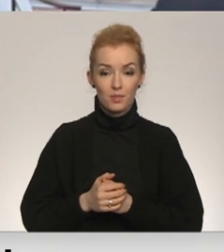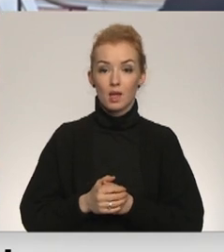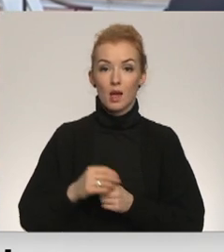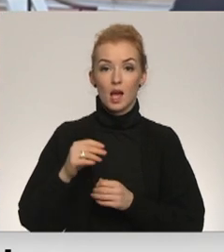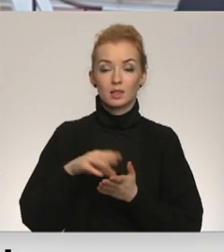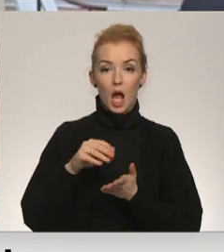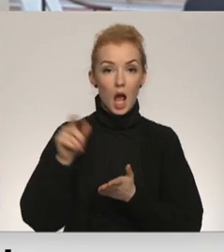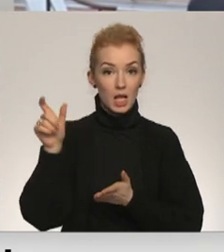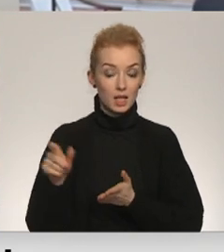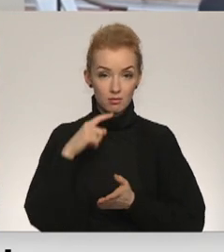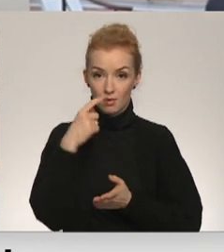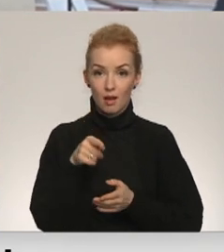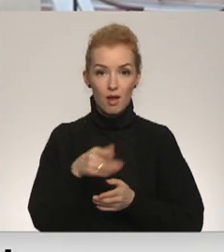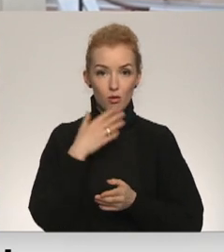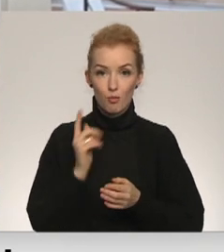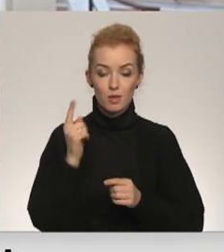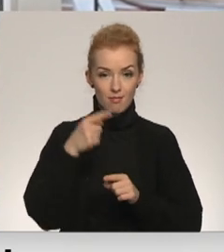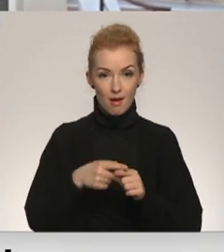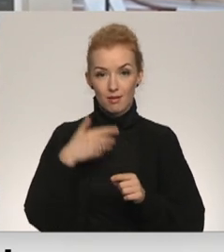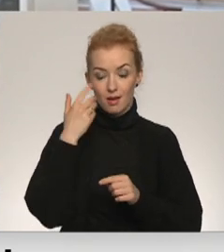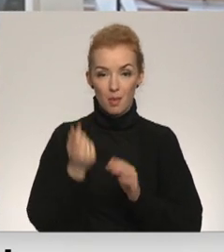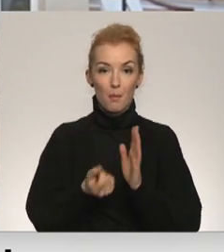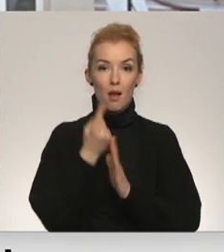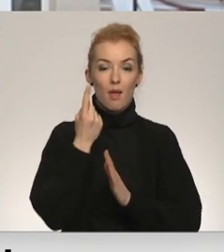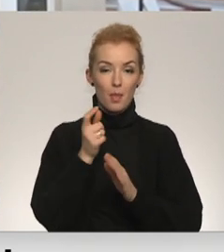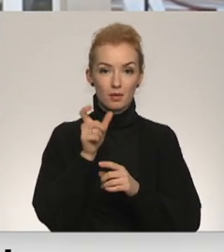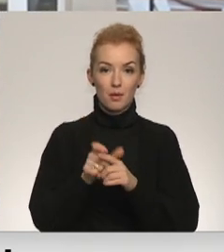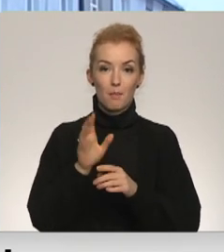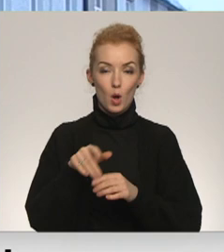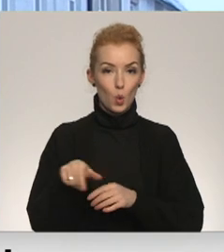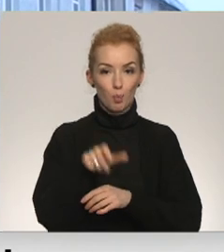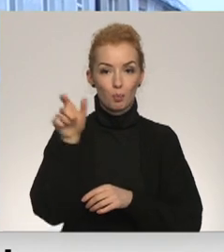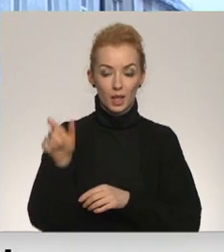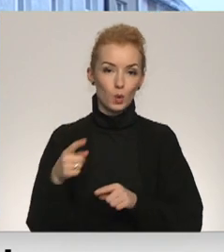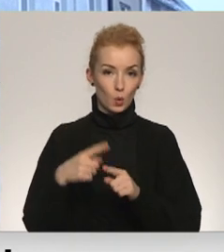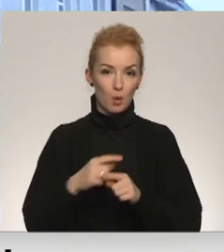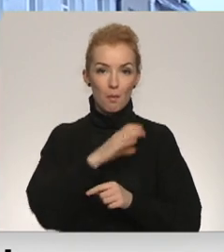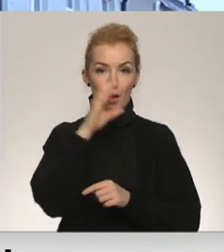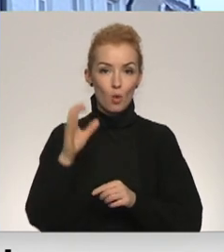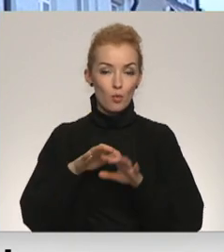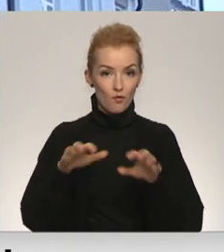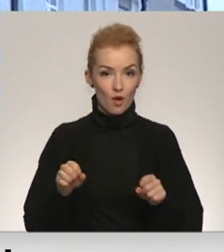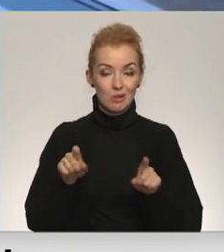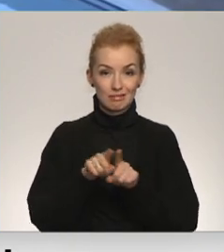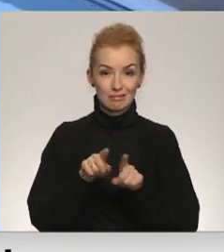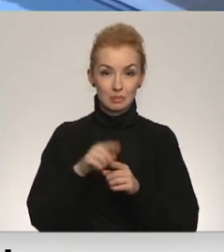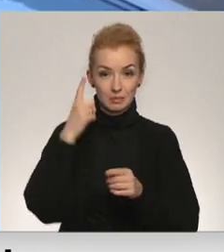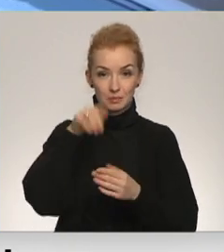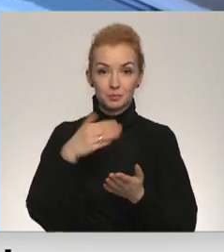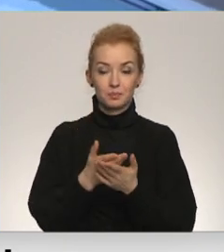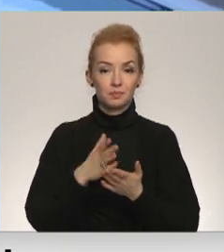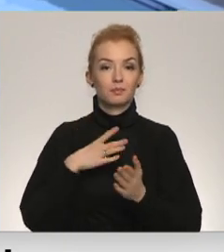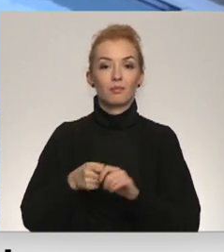skedro, ka šī gan nesot pirmā reize, kad dienskārtībā parādās jautājums par upītu un padomju varu. Līdzīgi priekšlikumu mainīt nosaukumu saulē